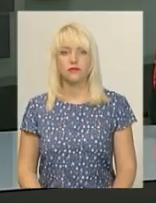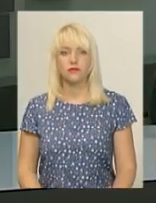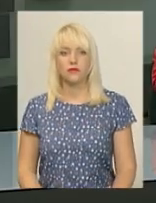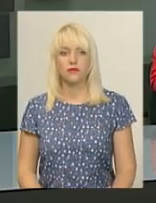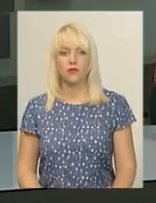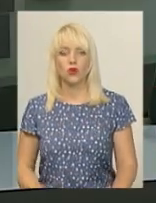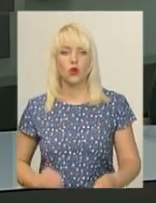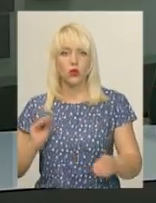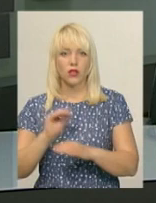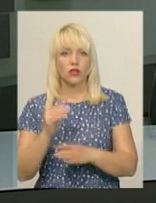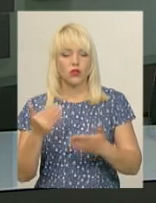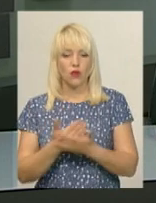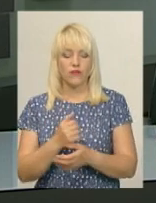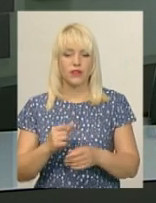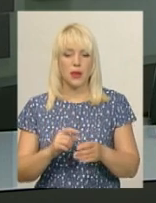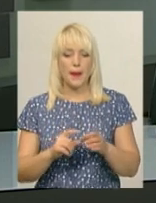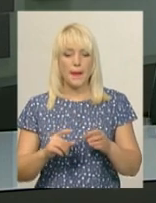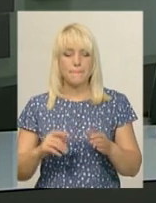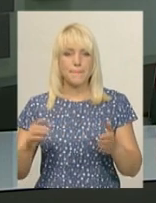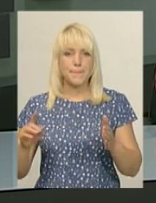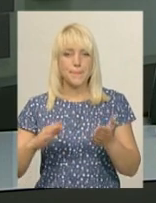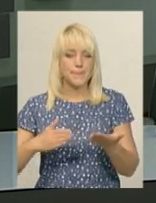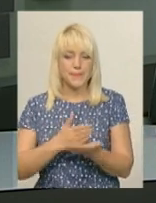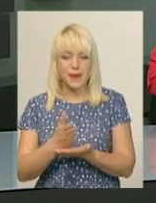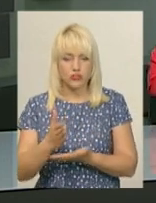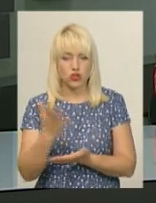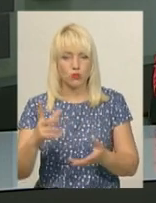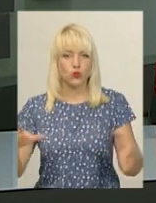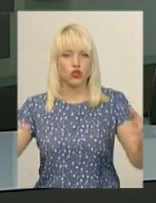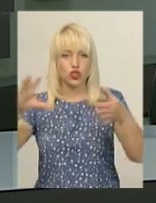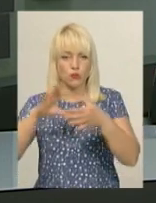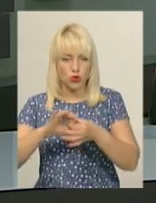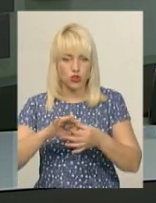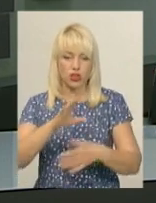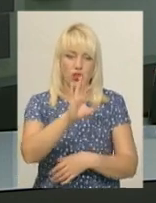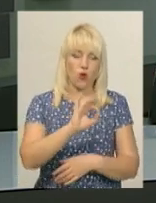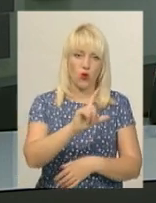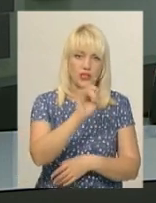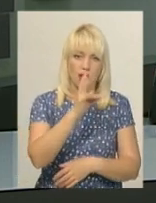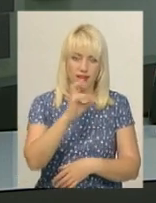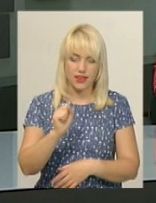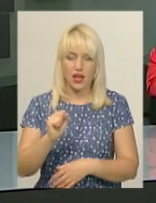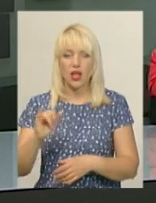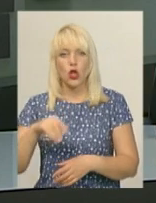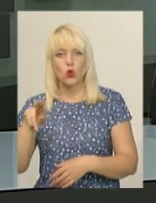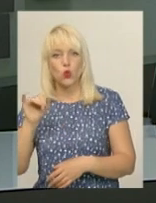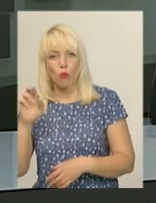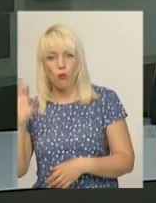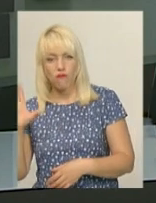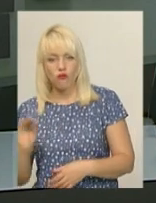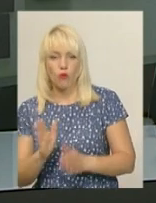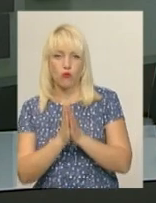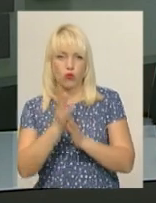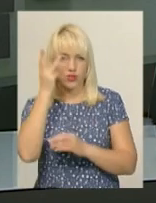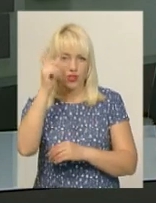Додати нові маршрути, які сполучатимуть мікрорайони Озерна та Дубове, просить хмельничани Дмитро Головко. Відповідний